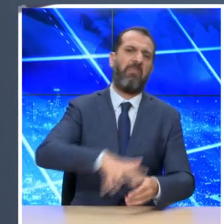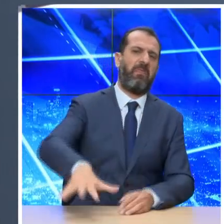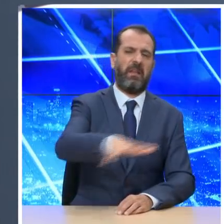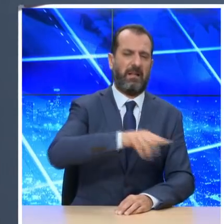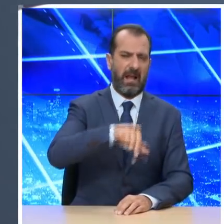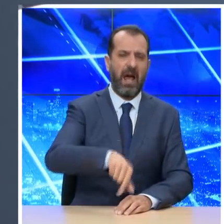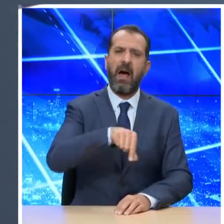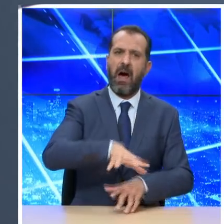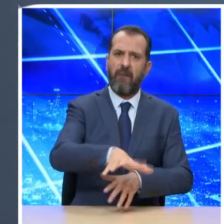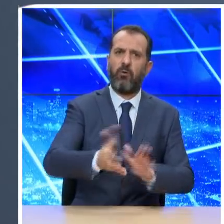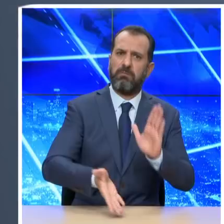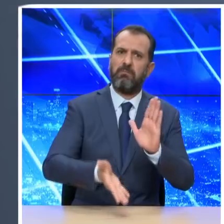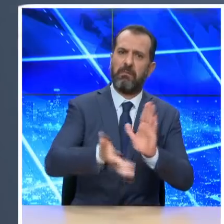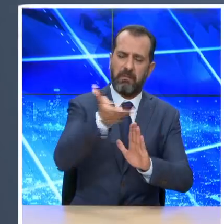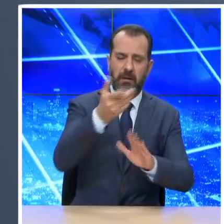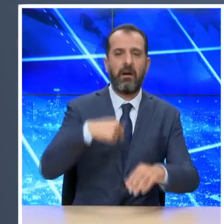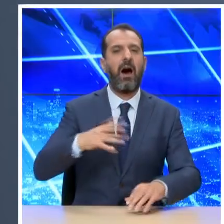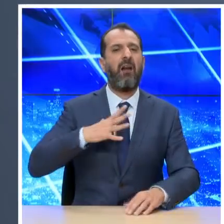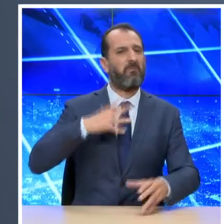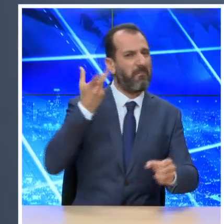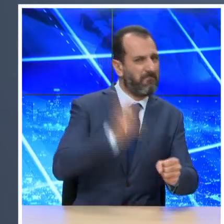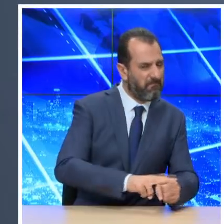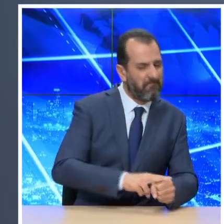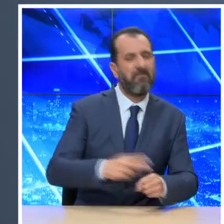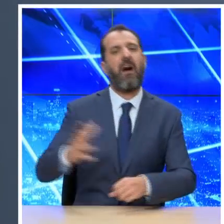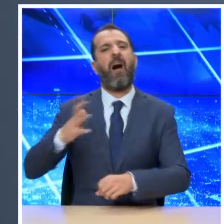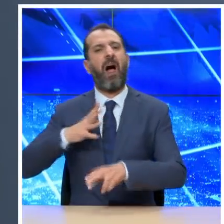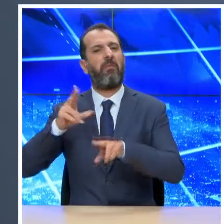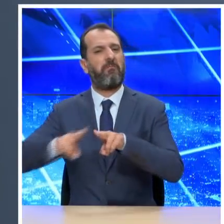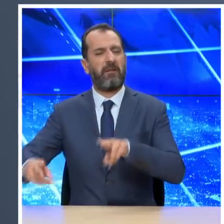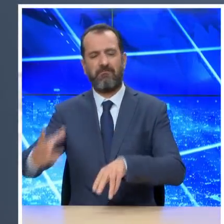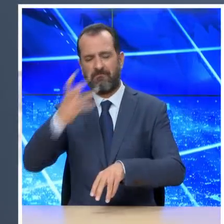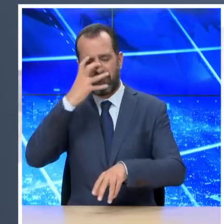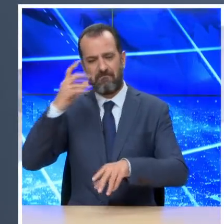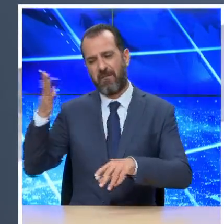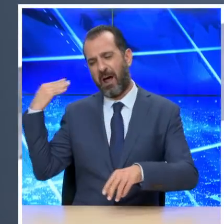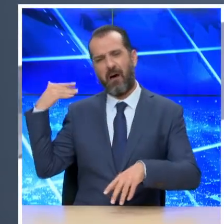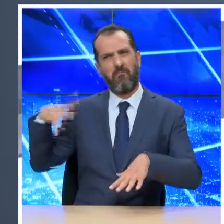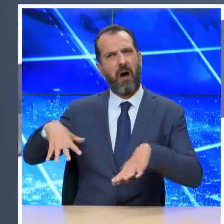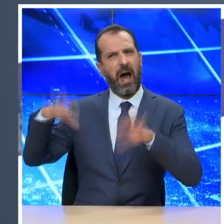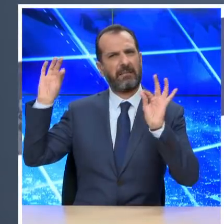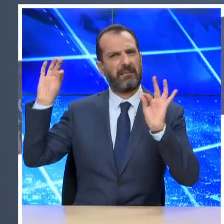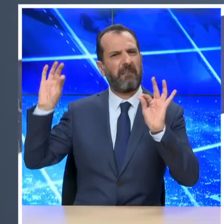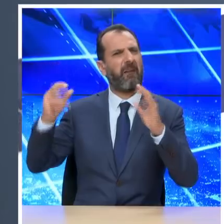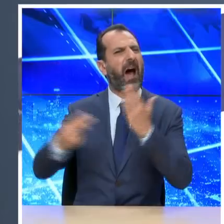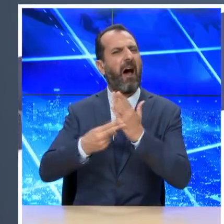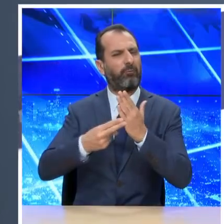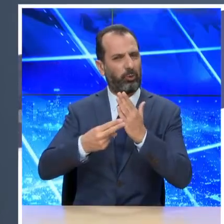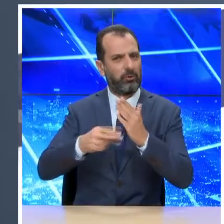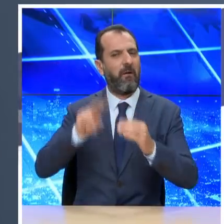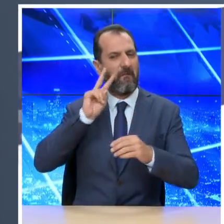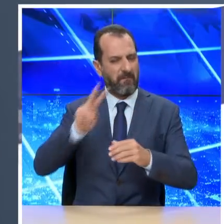κρουσμάτων, όσο και η αύξηση στον αριθμό των διασωληνωμένων από την έναρξη του δευτέρου κύματος, στο πρώτο δεκαήμερο του Αυγούστου, γίνεται αργά,